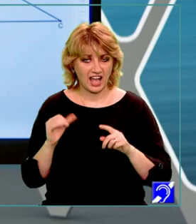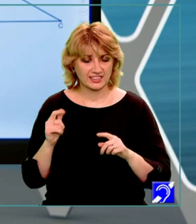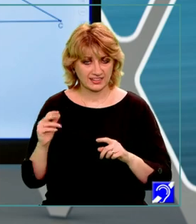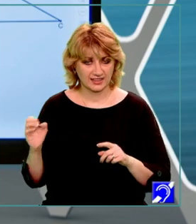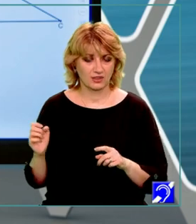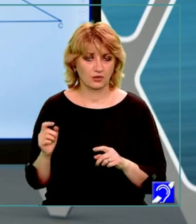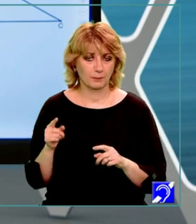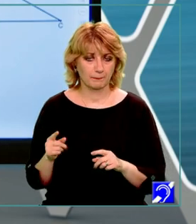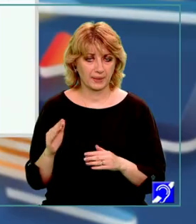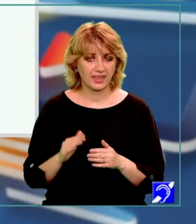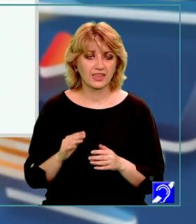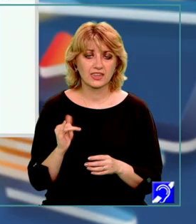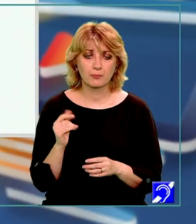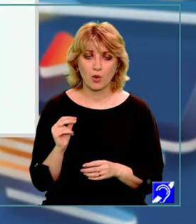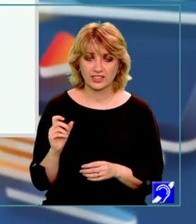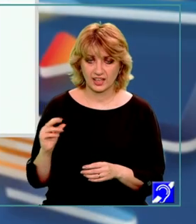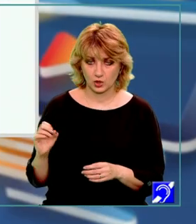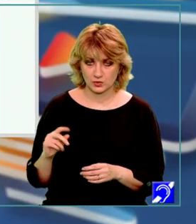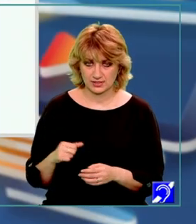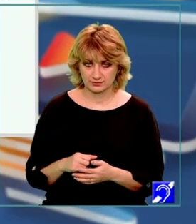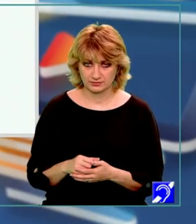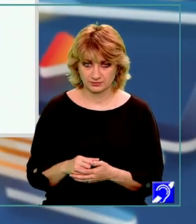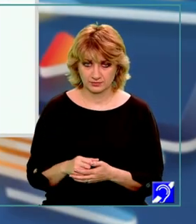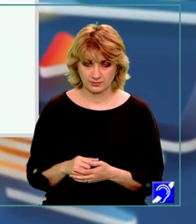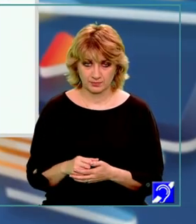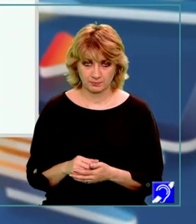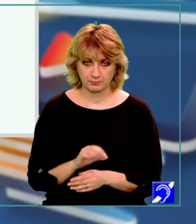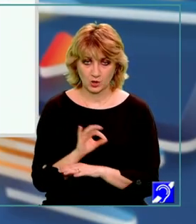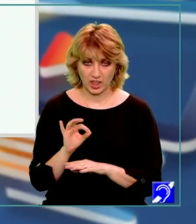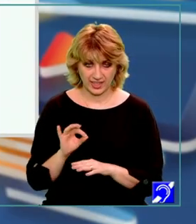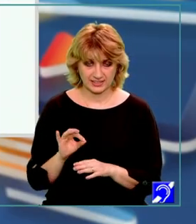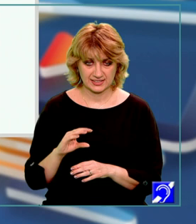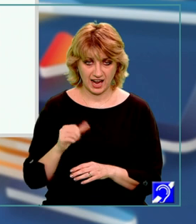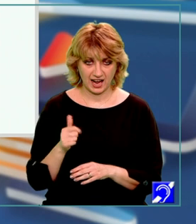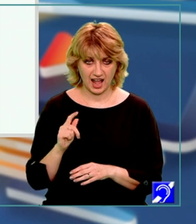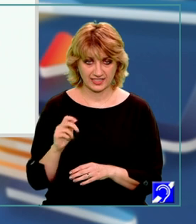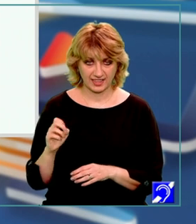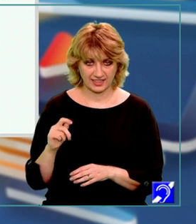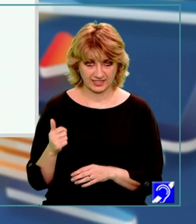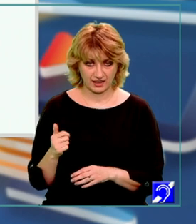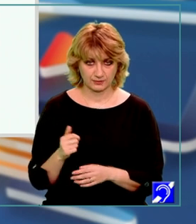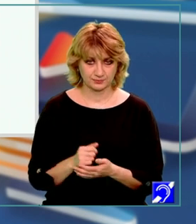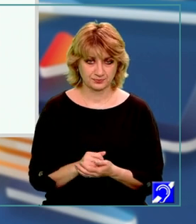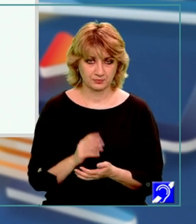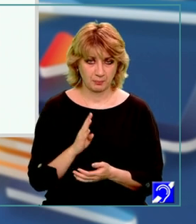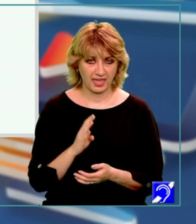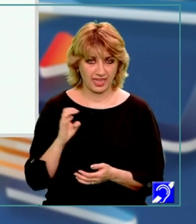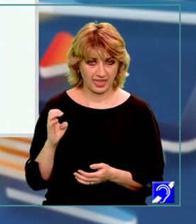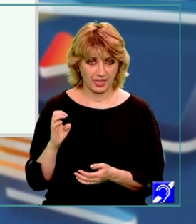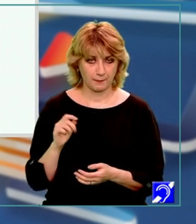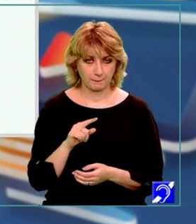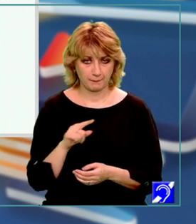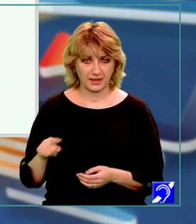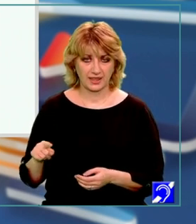ipotenuză proiecția catetei BE pe ipotenuza EC